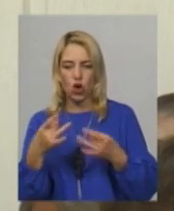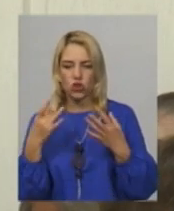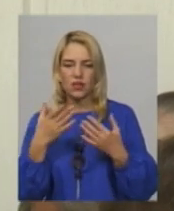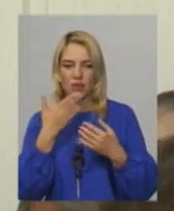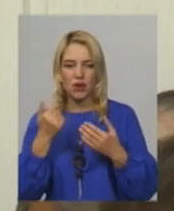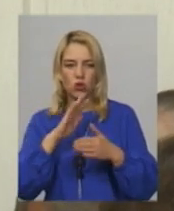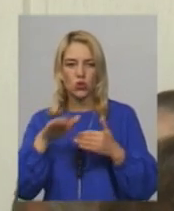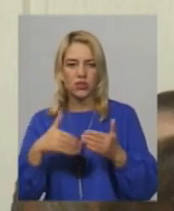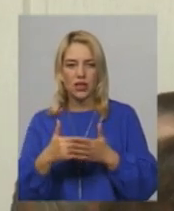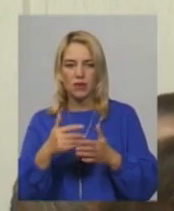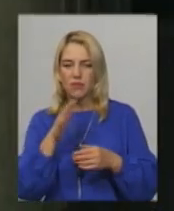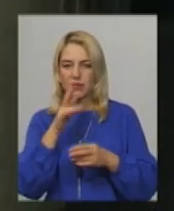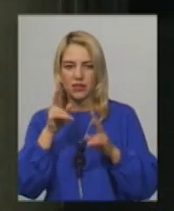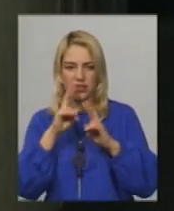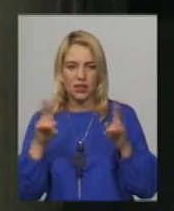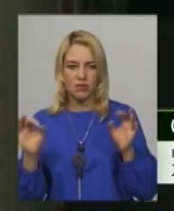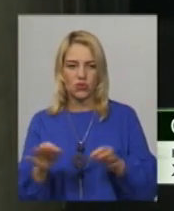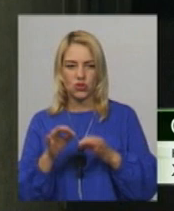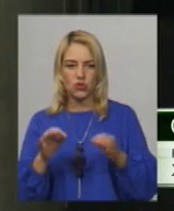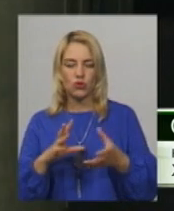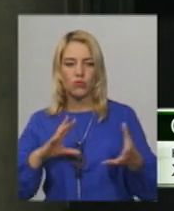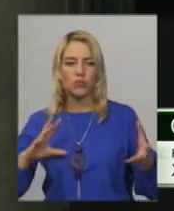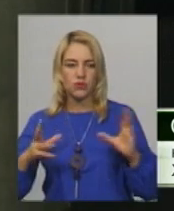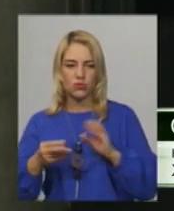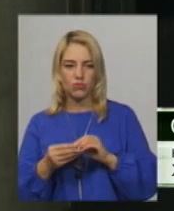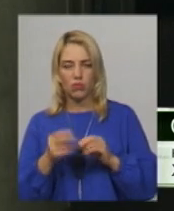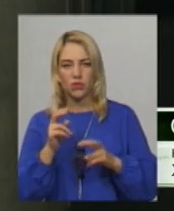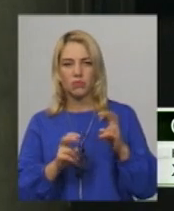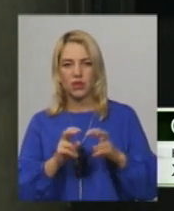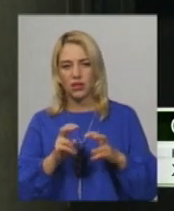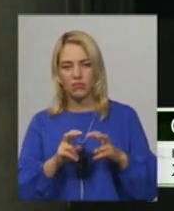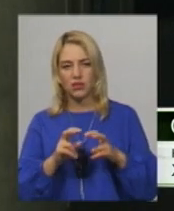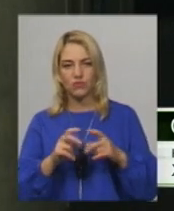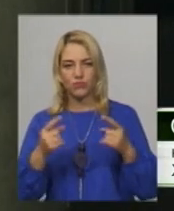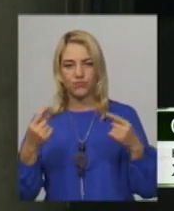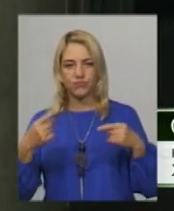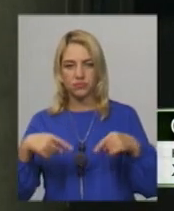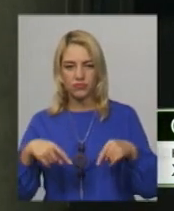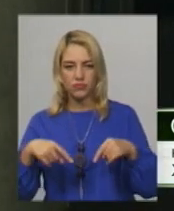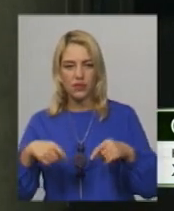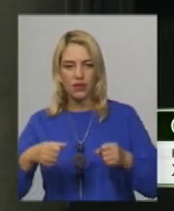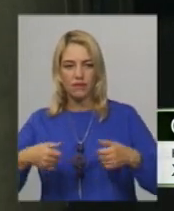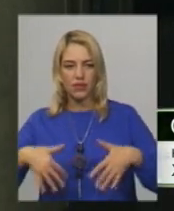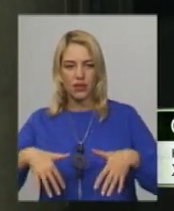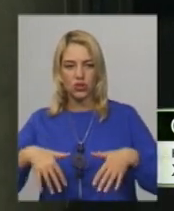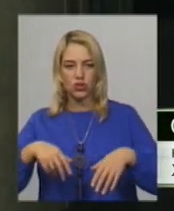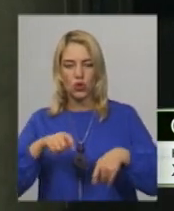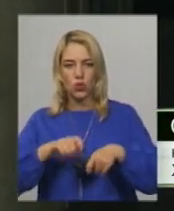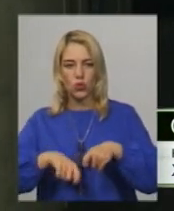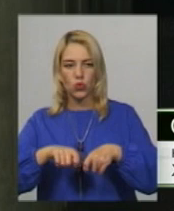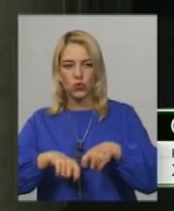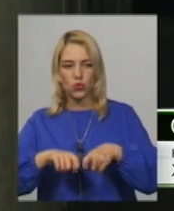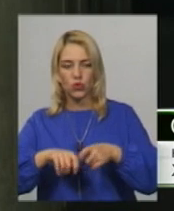до цієї пори нічого не знаємо. По підсумку, підприємство запущене, втрачено контроль як